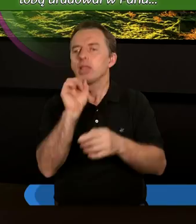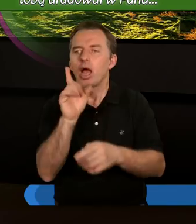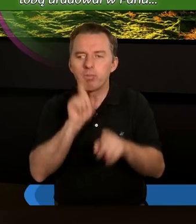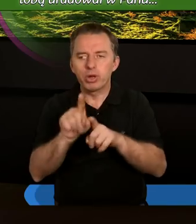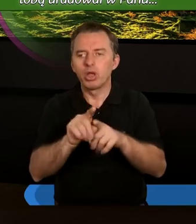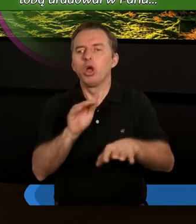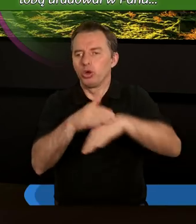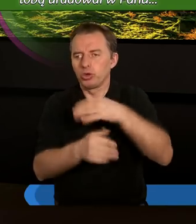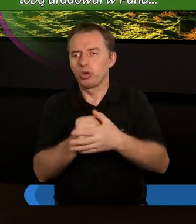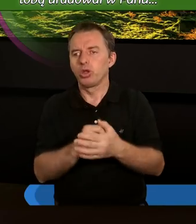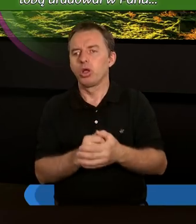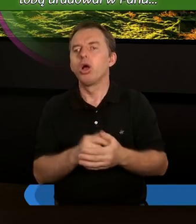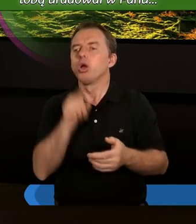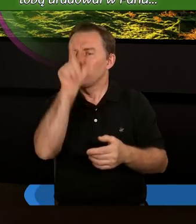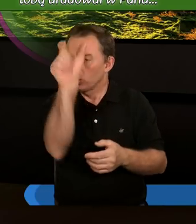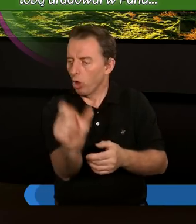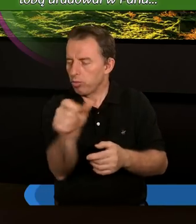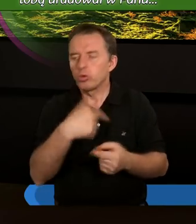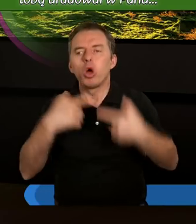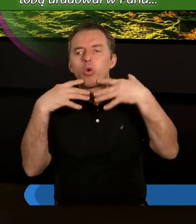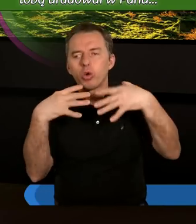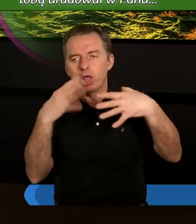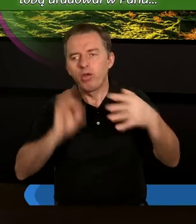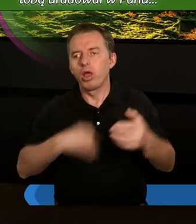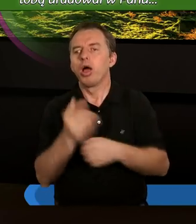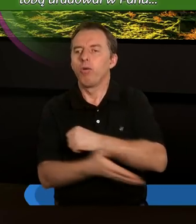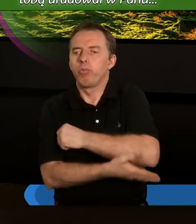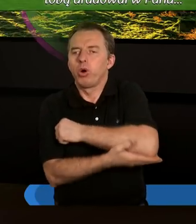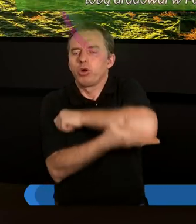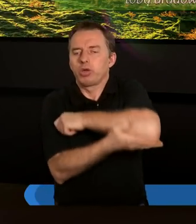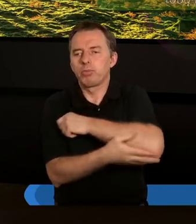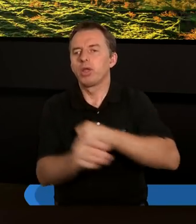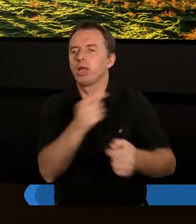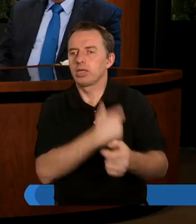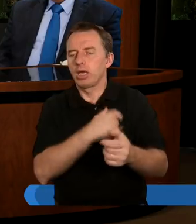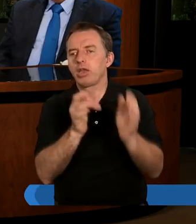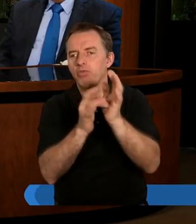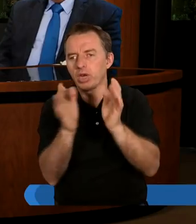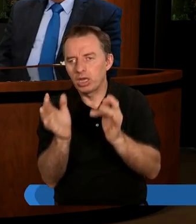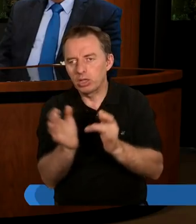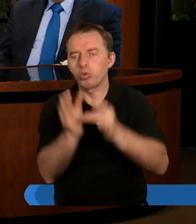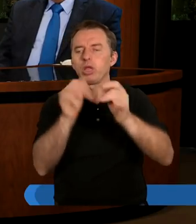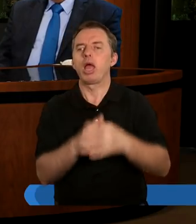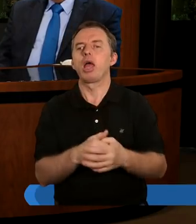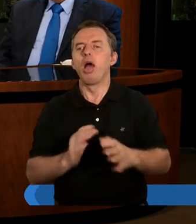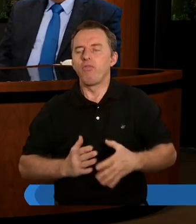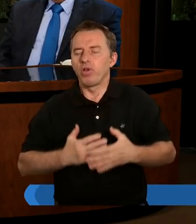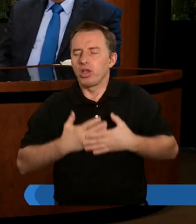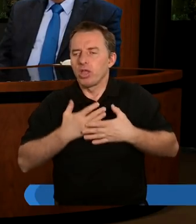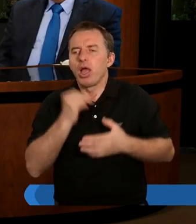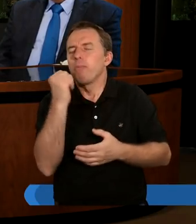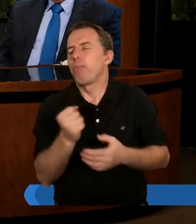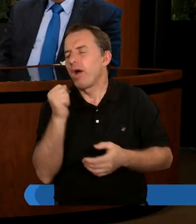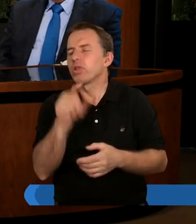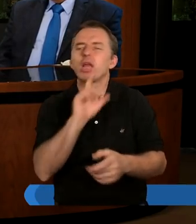Tak, bracie, życz mi, abym się tobą uradował w Panu i pokrzep na serce w Chrystusie. Wydaje mi się, że